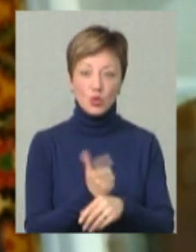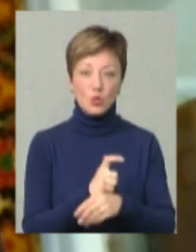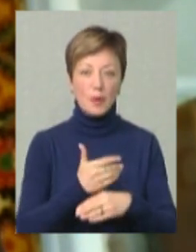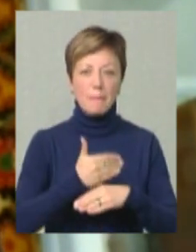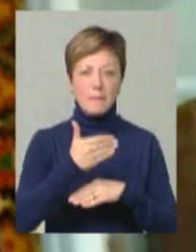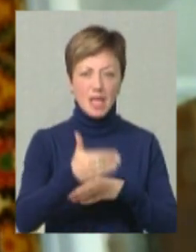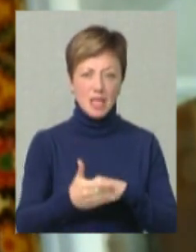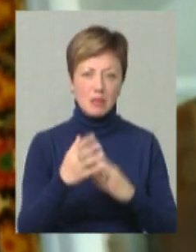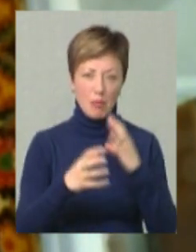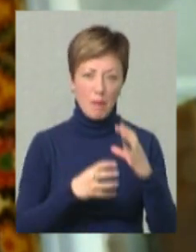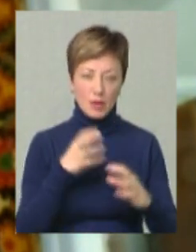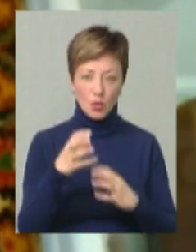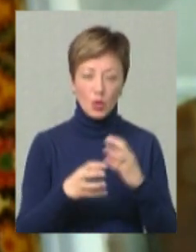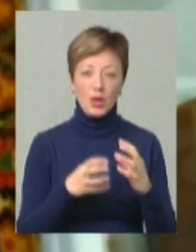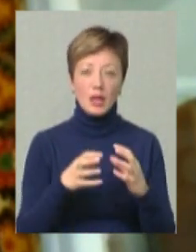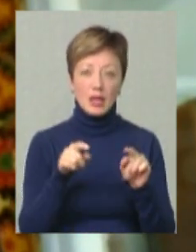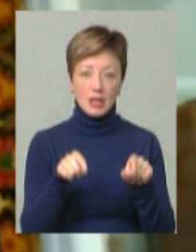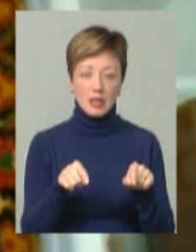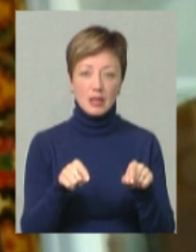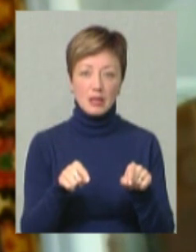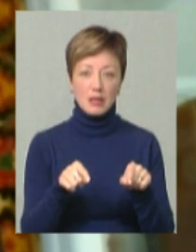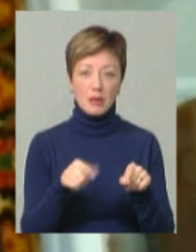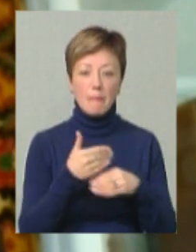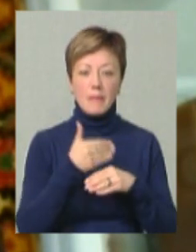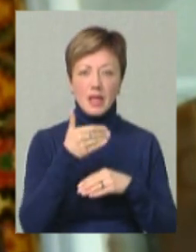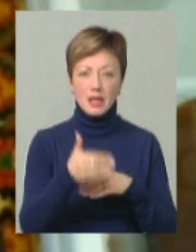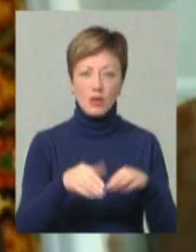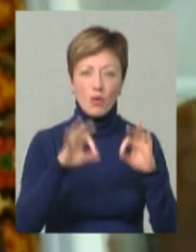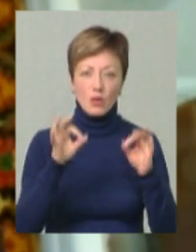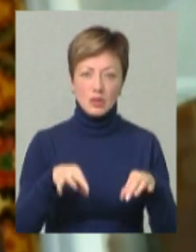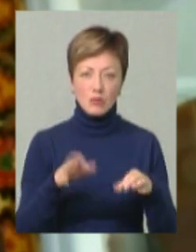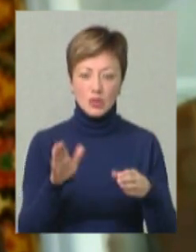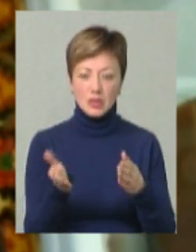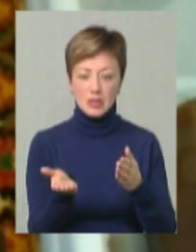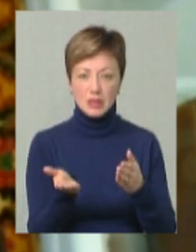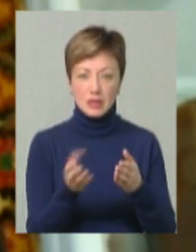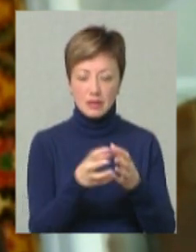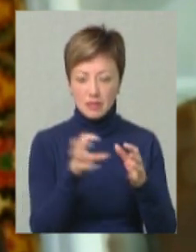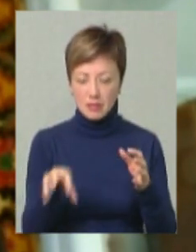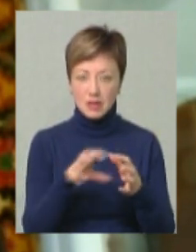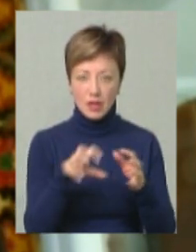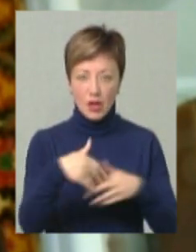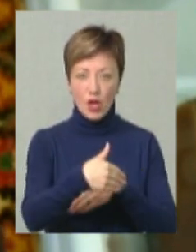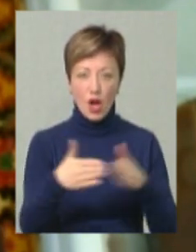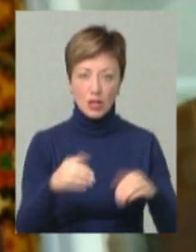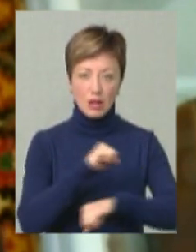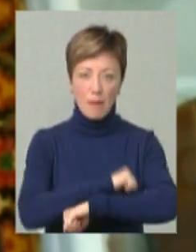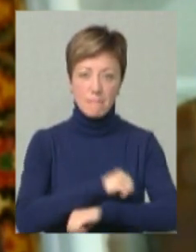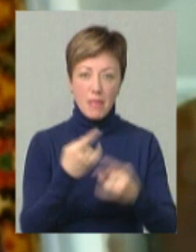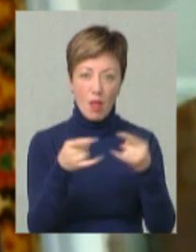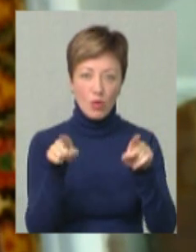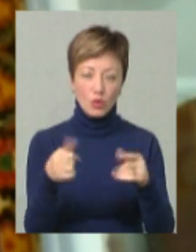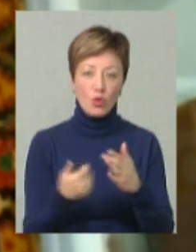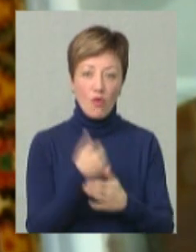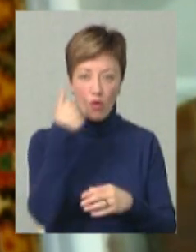пізні помідори, їх там пізно в осені можна зрізати, покласти в ящик на балконі, і до